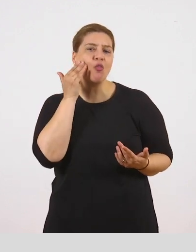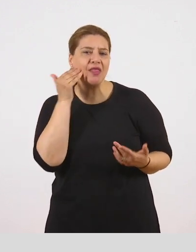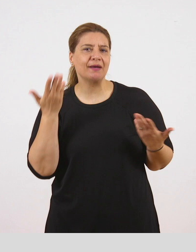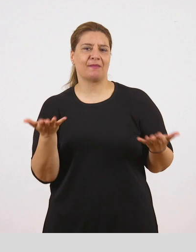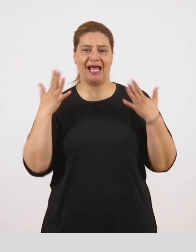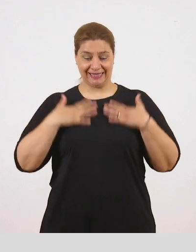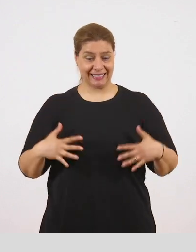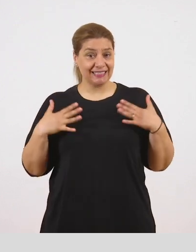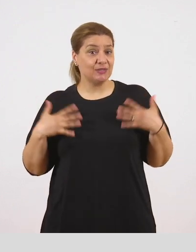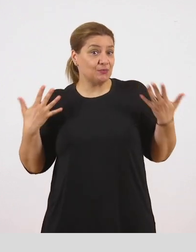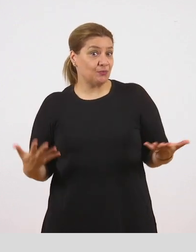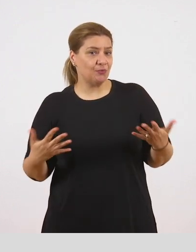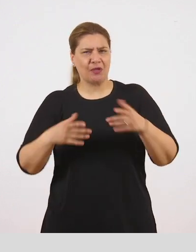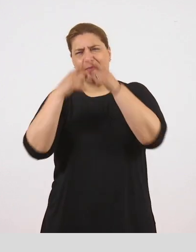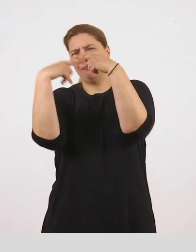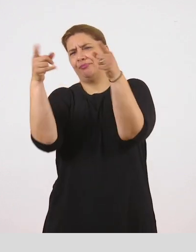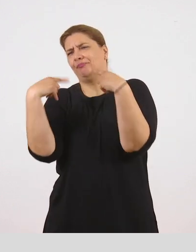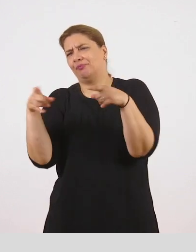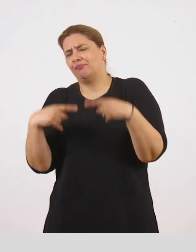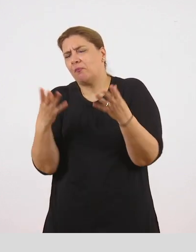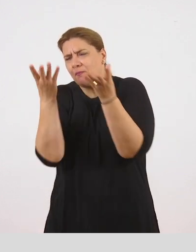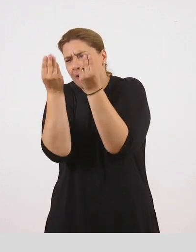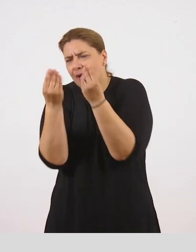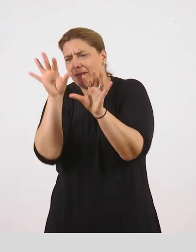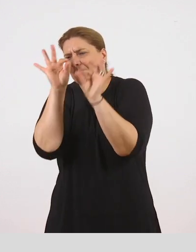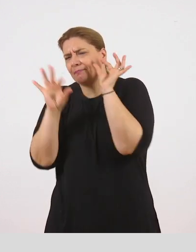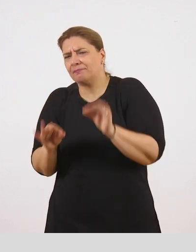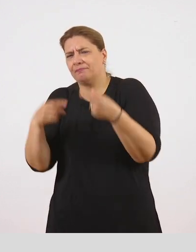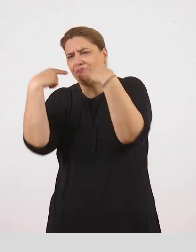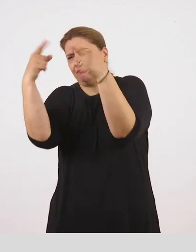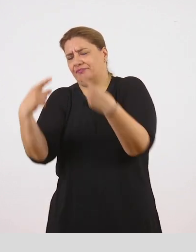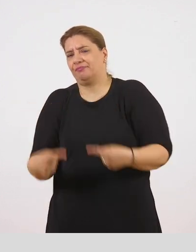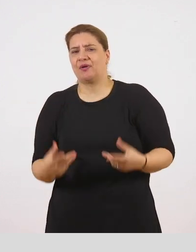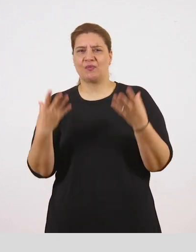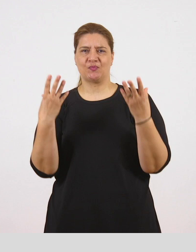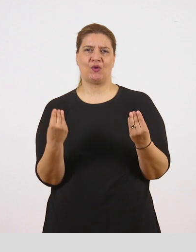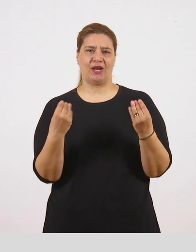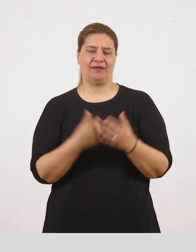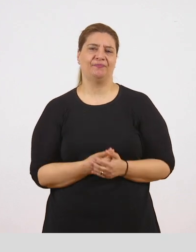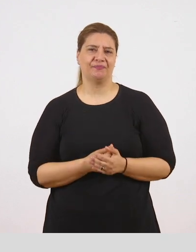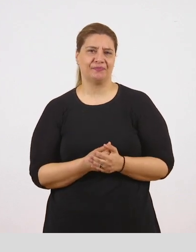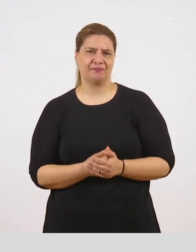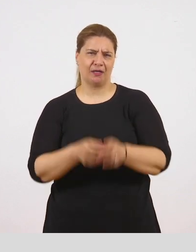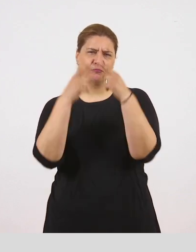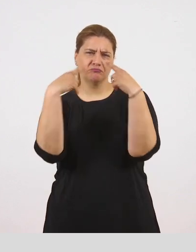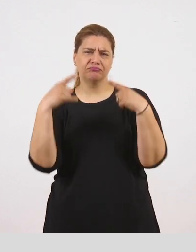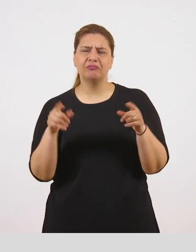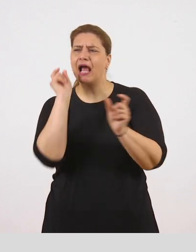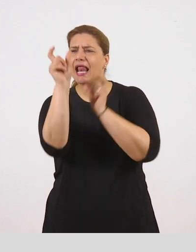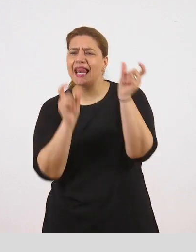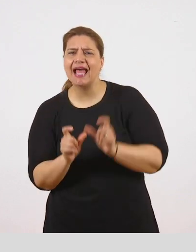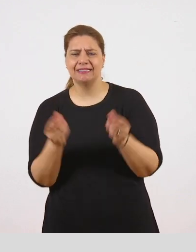ντήσιμο. Ένας άπειρος πλούτος, άπειρες επιλογές ανοίγονται μπροστά μας, μέσα από έναν άπειρο πλούτο